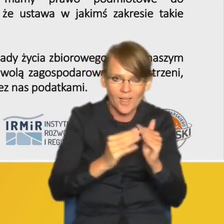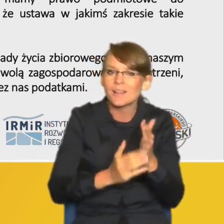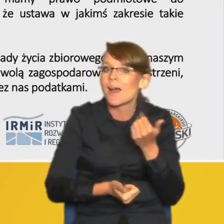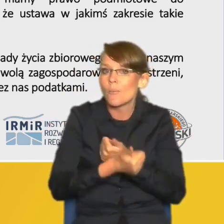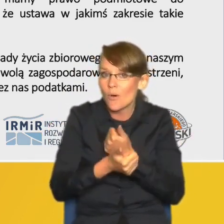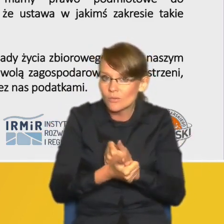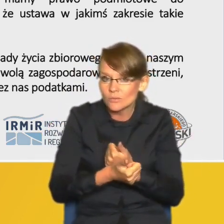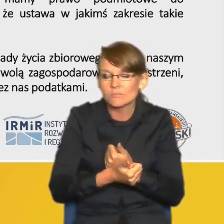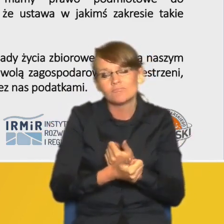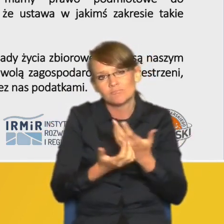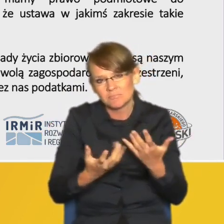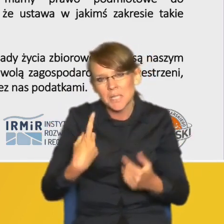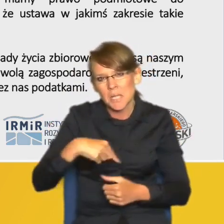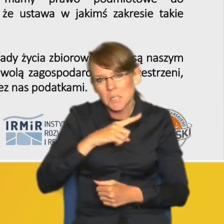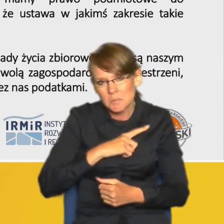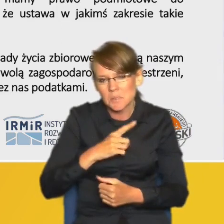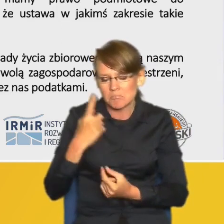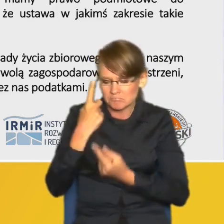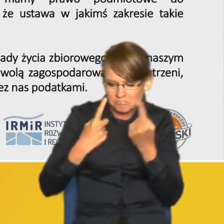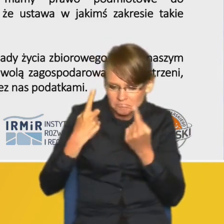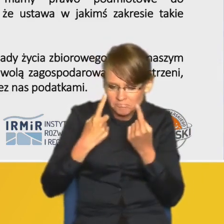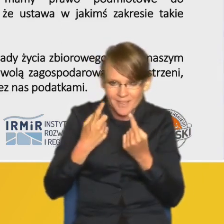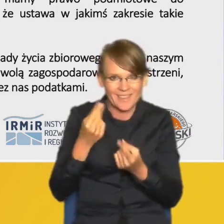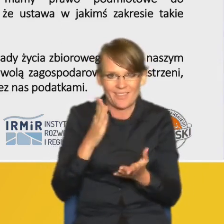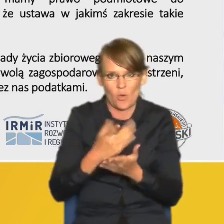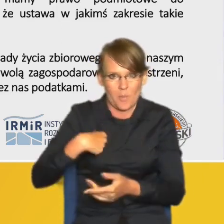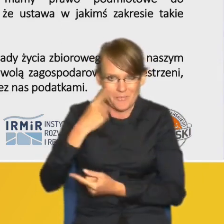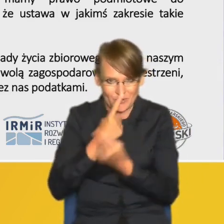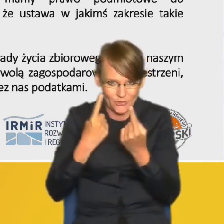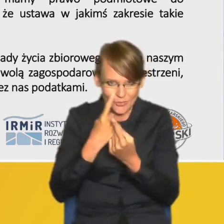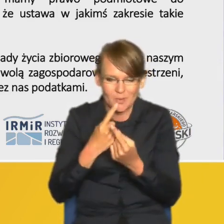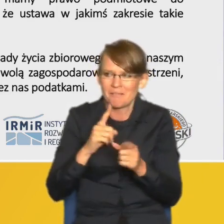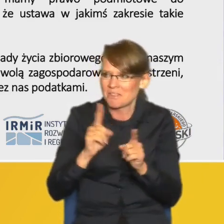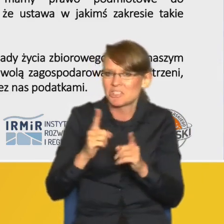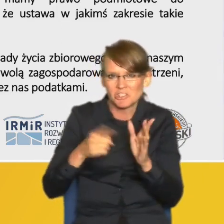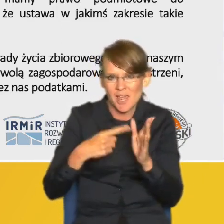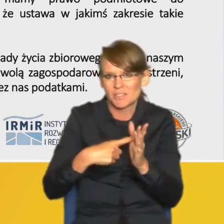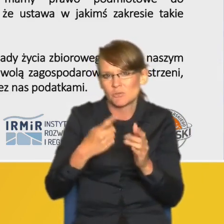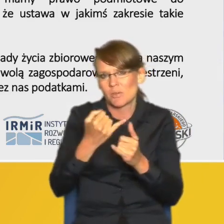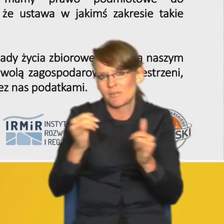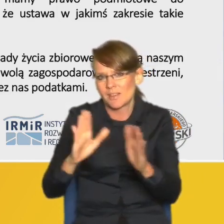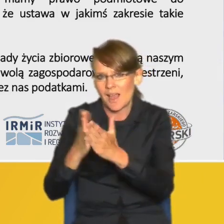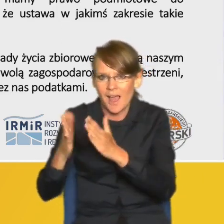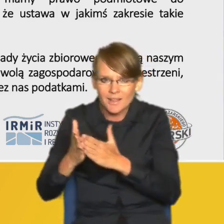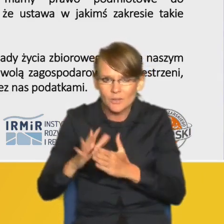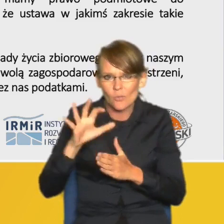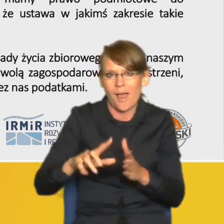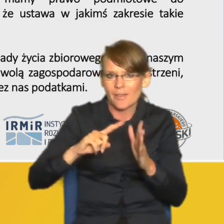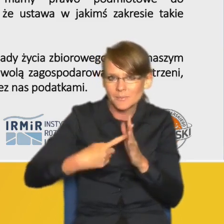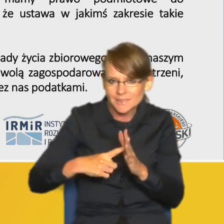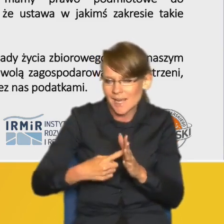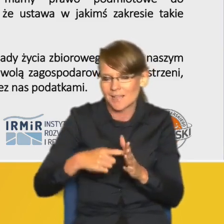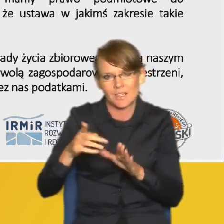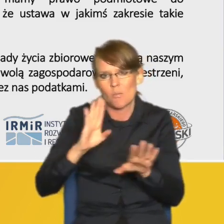gdyż uważaliśmy i to nie jest tylko nasze zdanie ale bardzo często spotykane w literaturze administratywistycznej